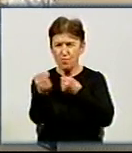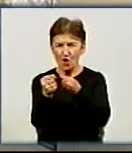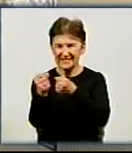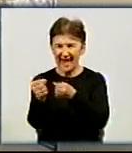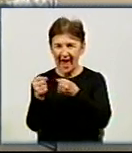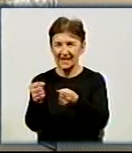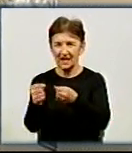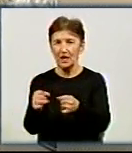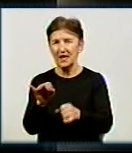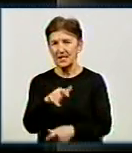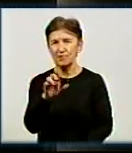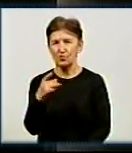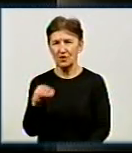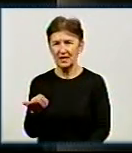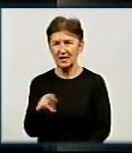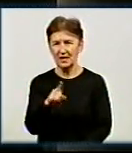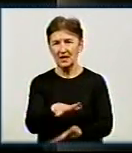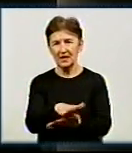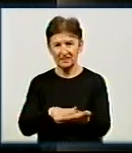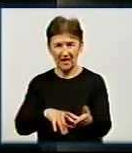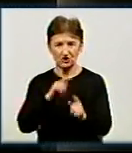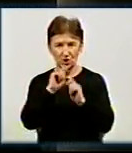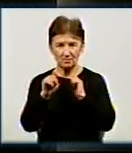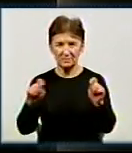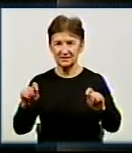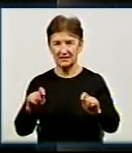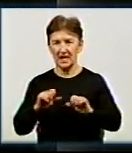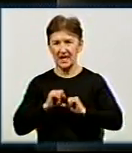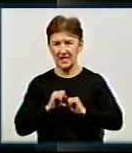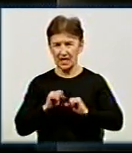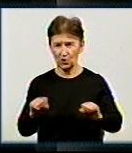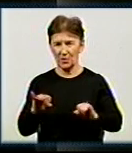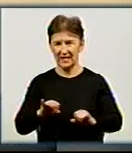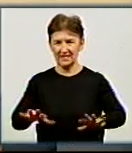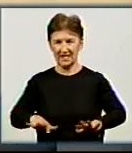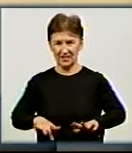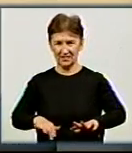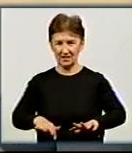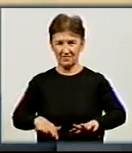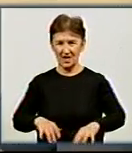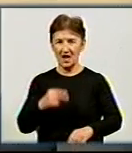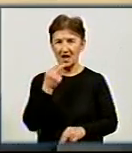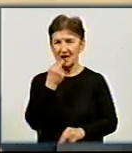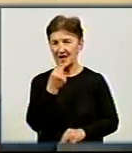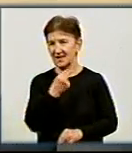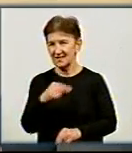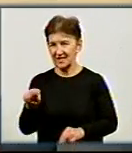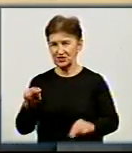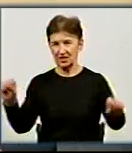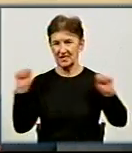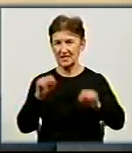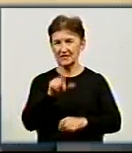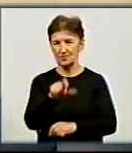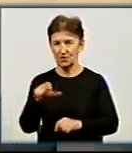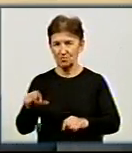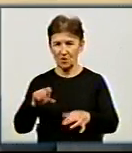важкоатлетка Катерина Бугай. Далі нагороджували героїв спортивного року та їх тренерів. До числа кращих спортсменів Кіровоградщини в